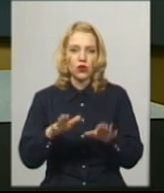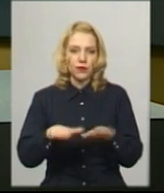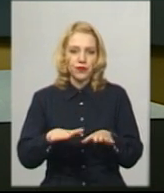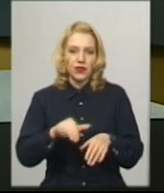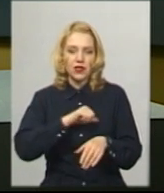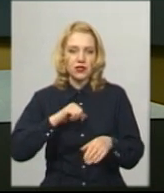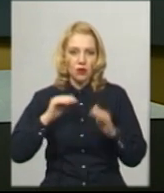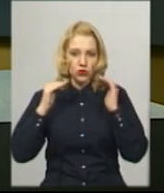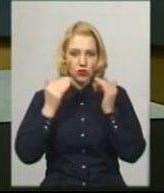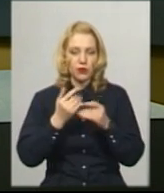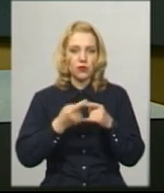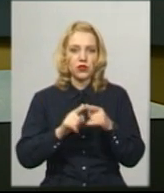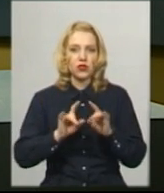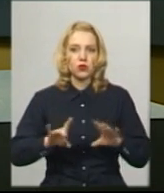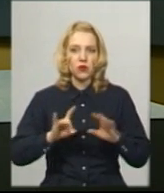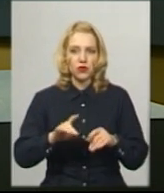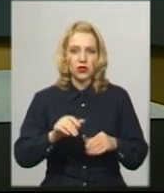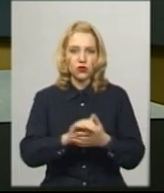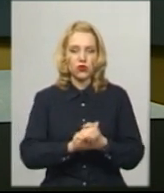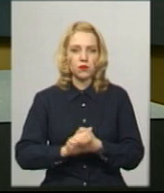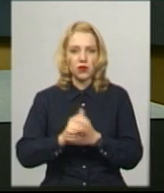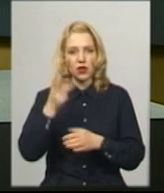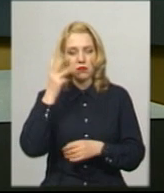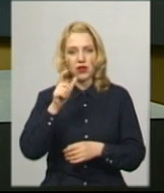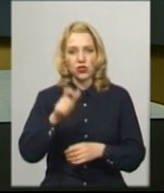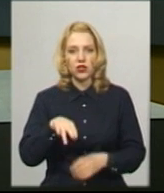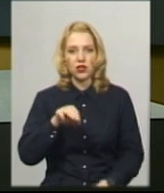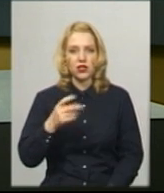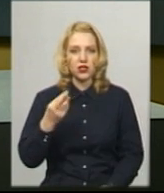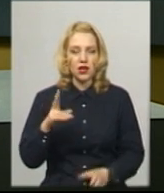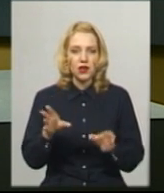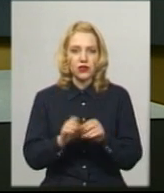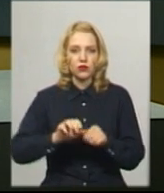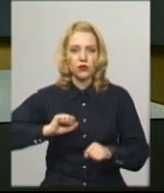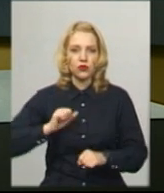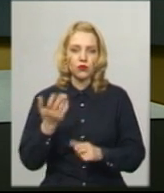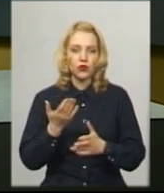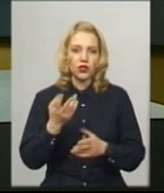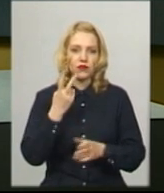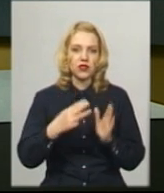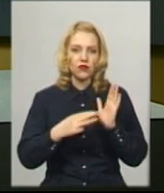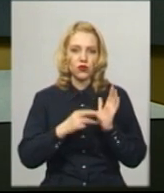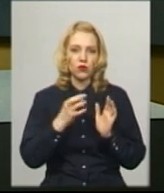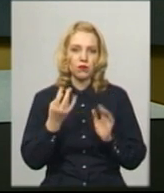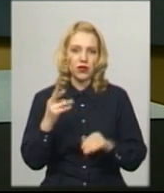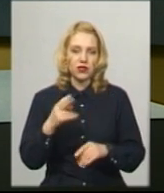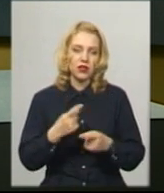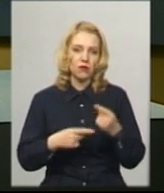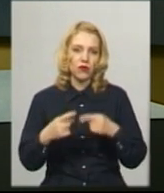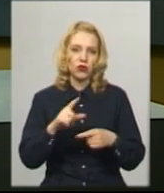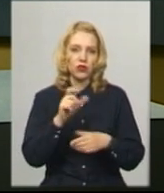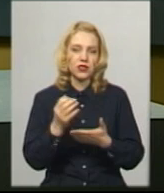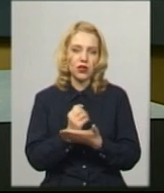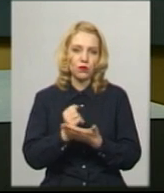самоізоляцію. Про це розповів суспільному хмельничанин Роман Тесля, разом із другом, котрі 28 березня повернулися із